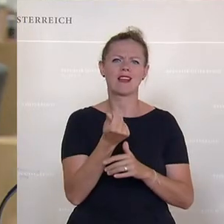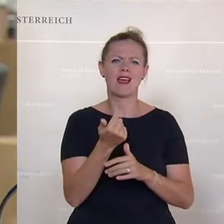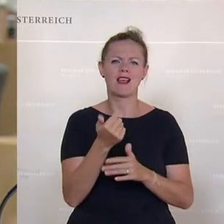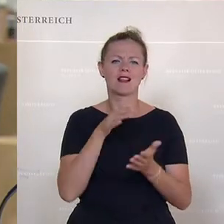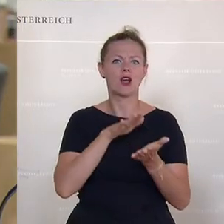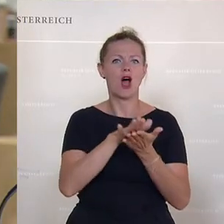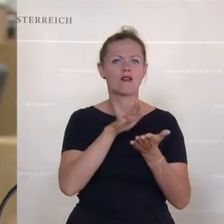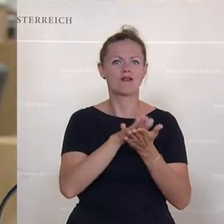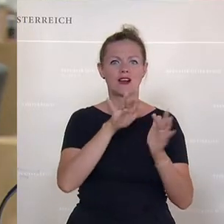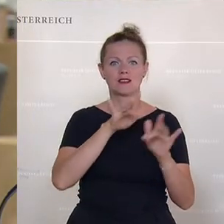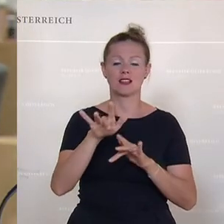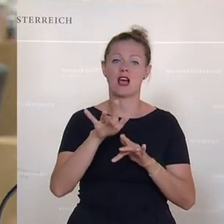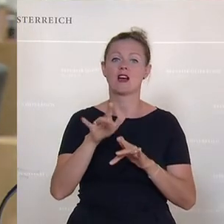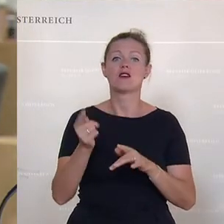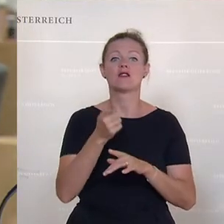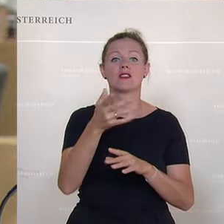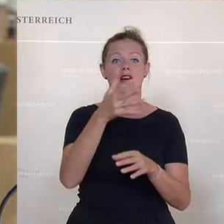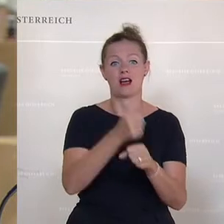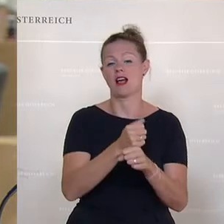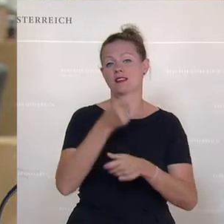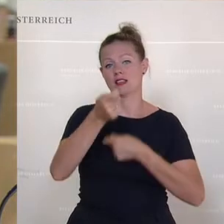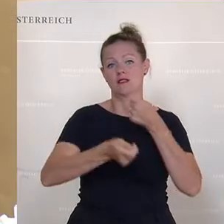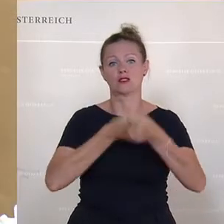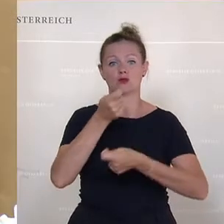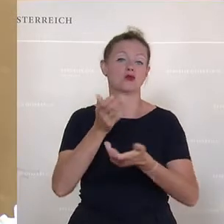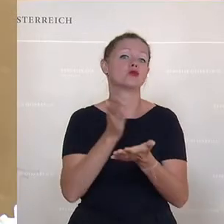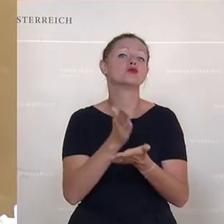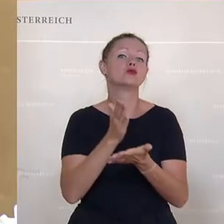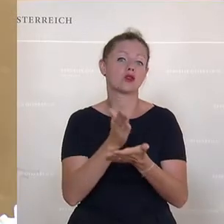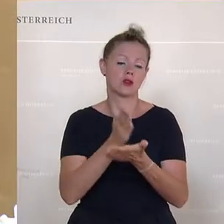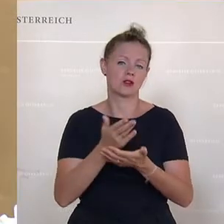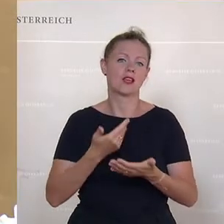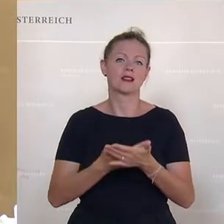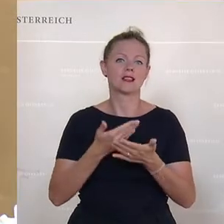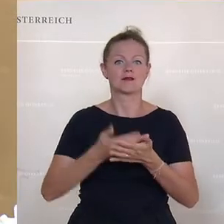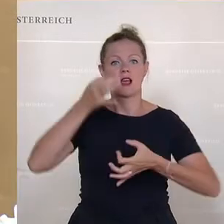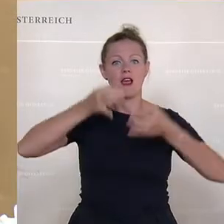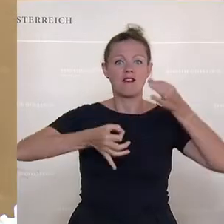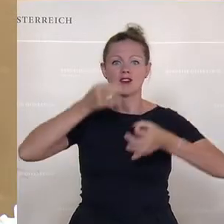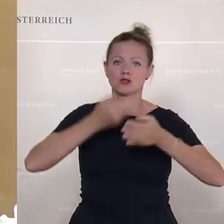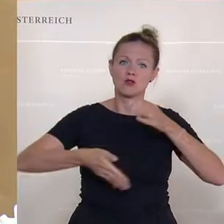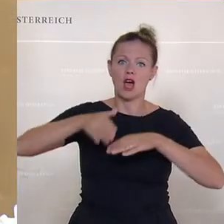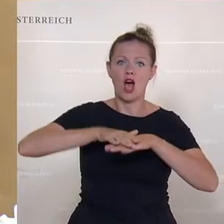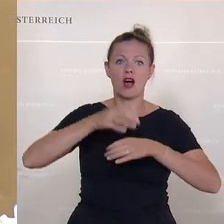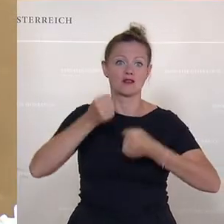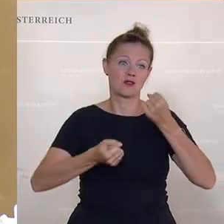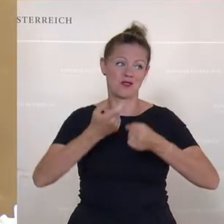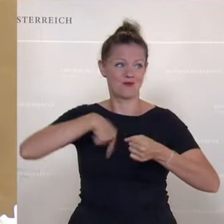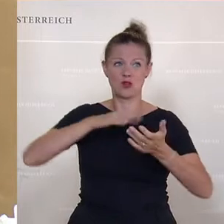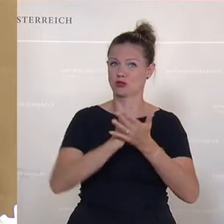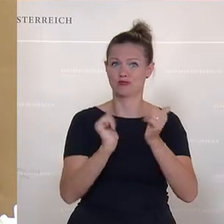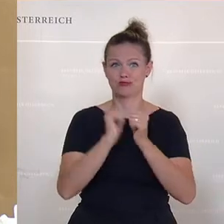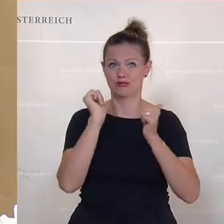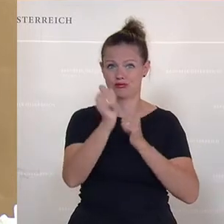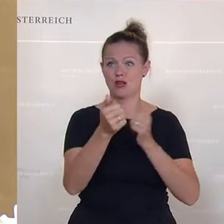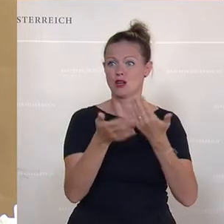die Verwendung von sehr, sehr nachhaltigen Investitionen bereits tätigen. Das macht die Evaluierung noch ein Stück schwieriger, weil wir schon so weit sind. Wenn es da